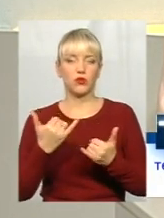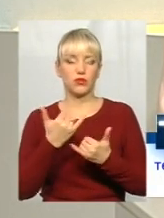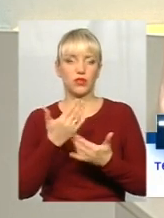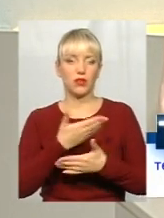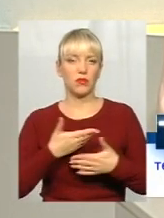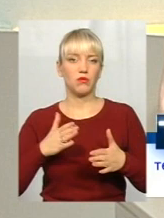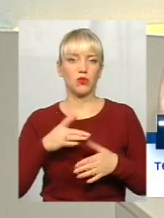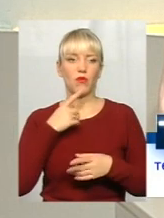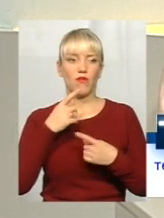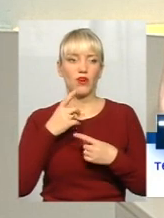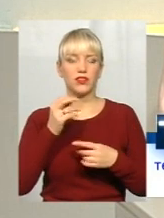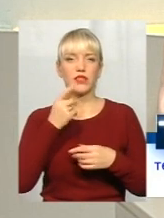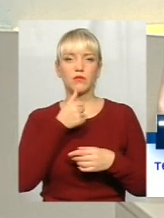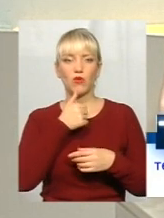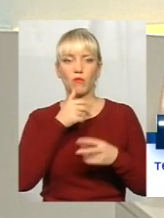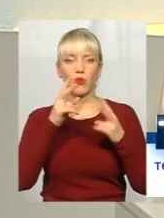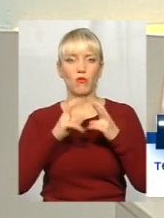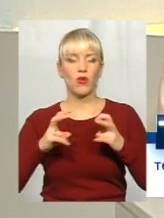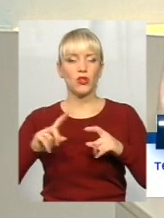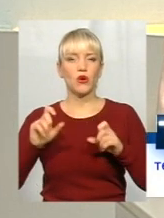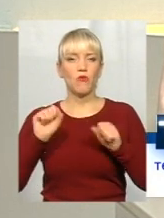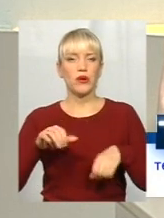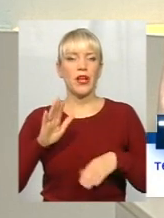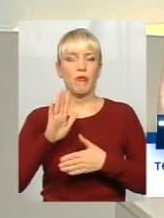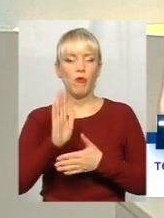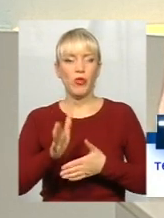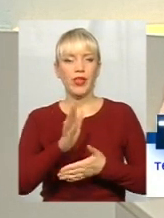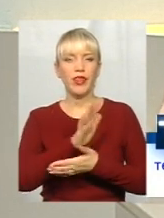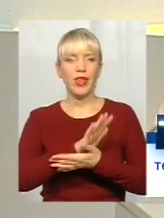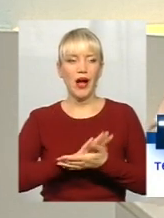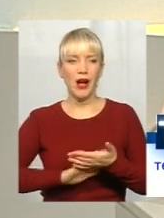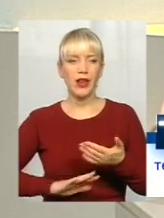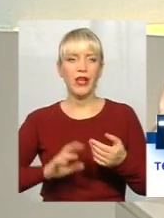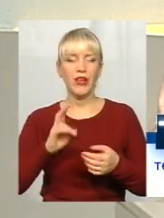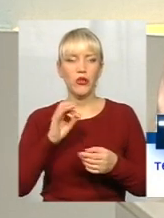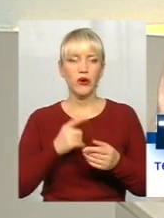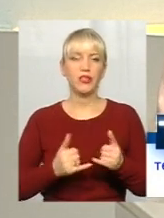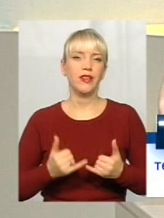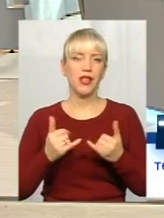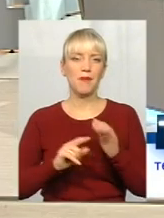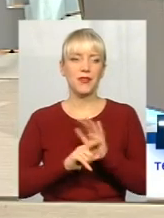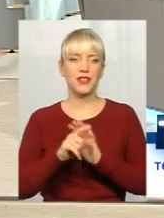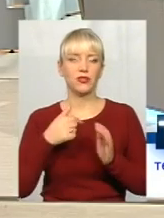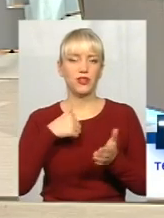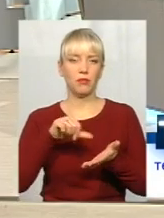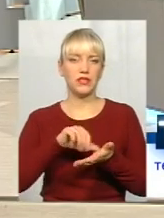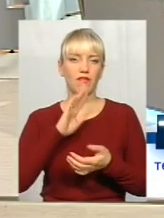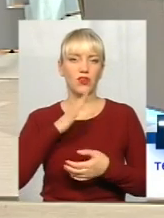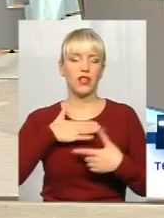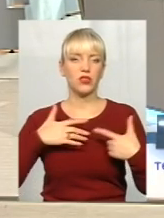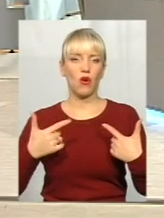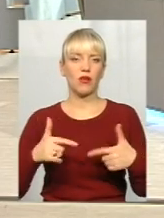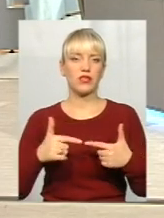будемо говорити і спробуємо проаналізувати, що може бути далі. Тож, для початку я представлю наших гостей у студії.